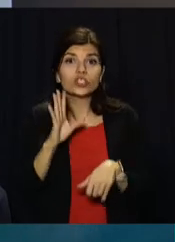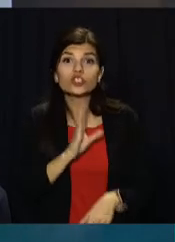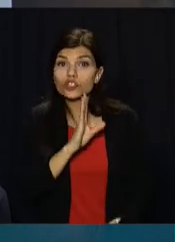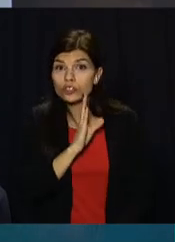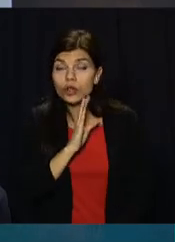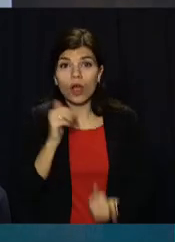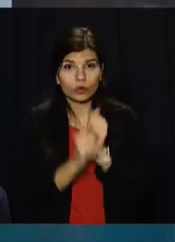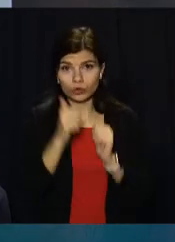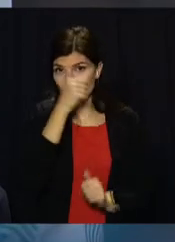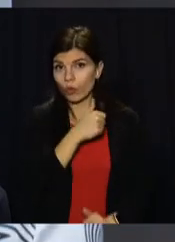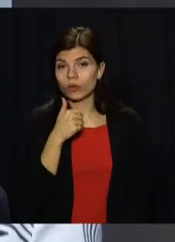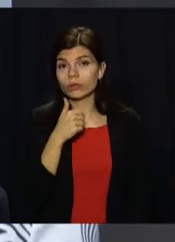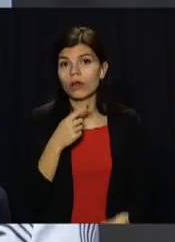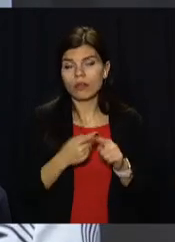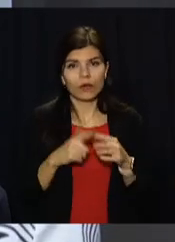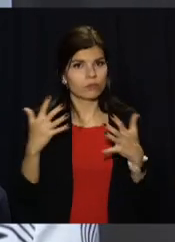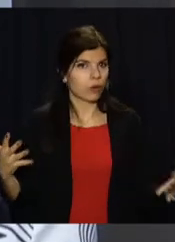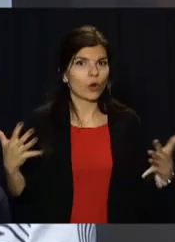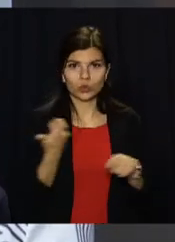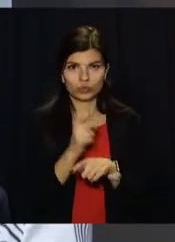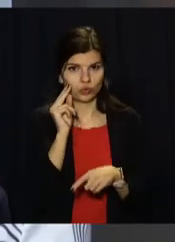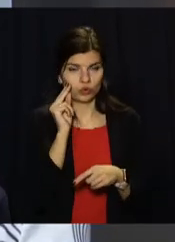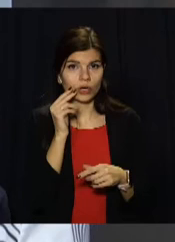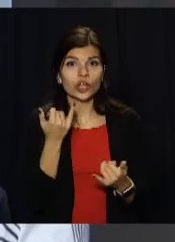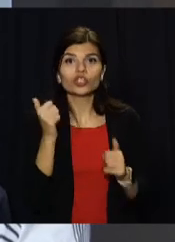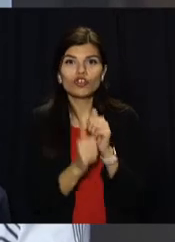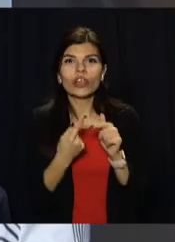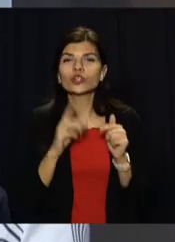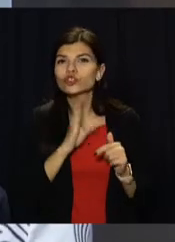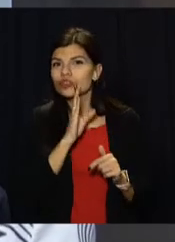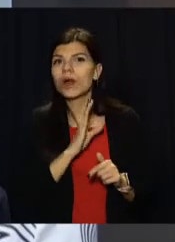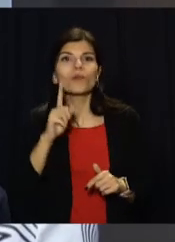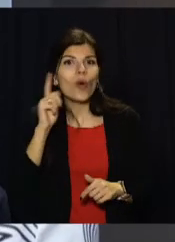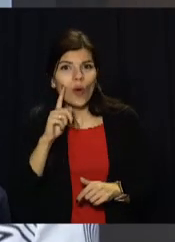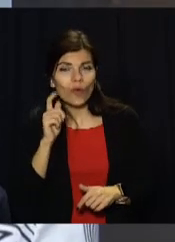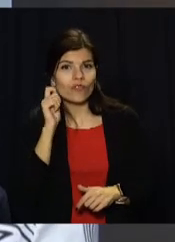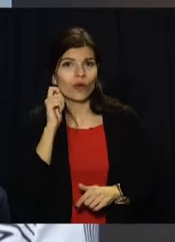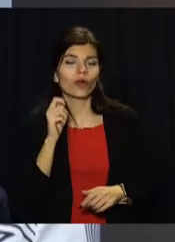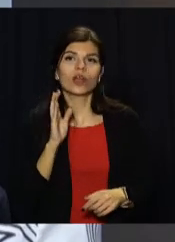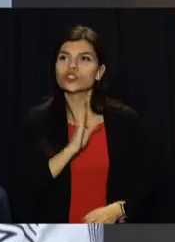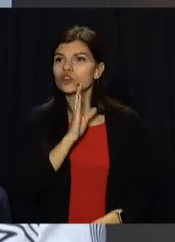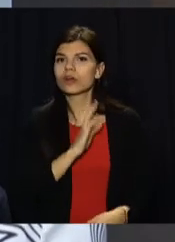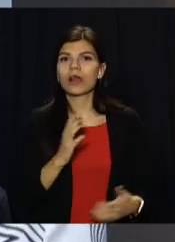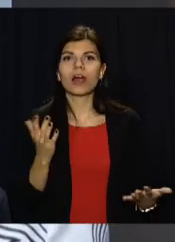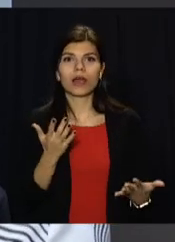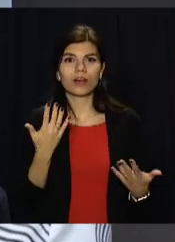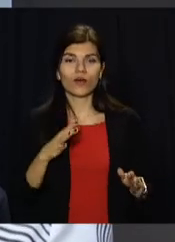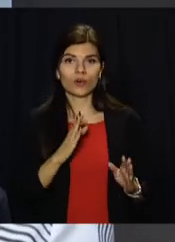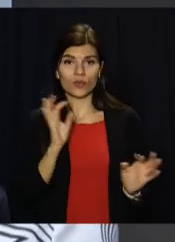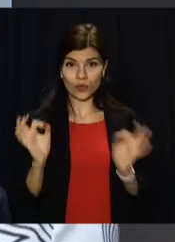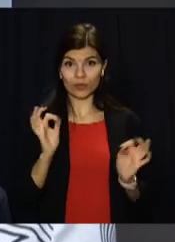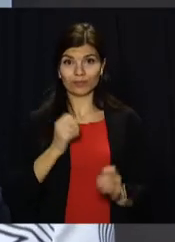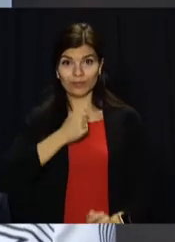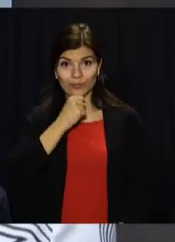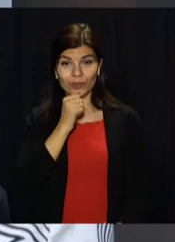жінок ежегодно. Тобто це велике кількість. І часто це жінки молодого віку, жінки репродуктивного віку.